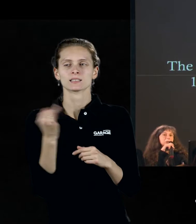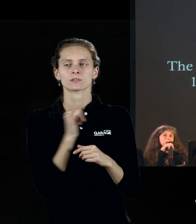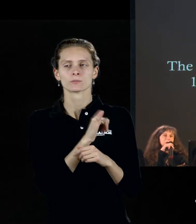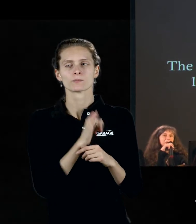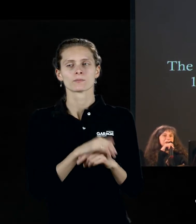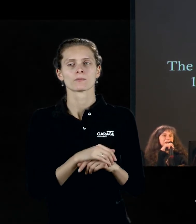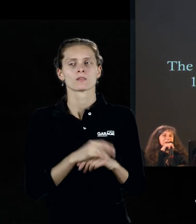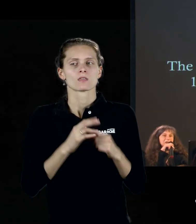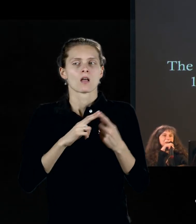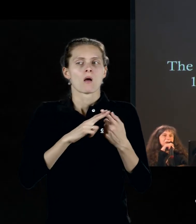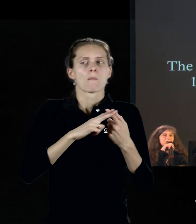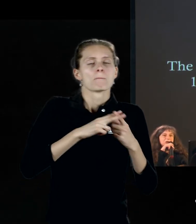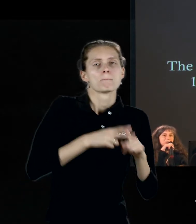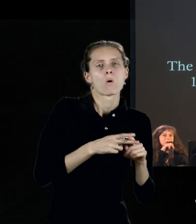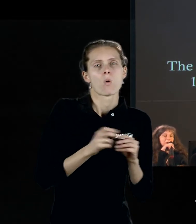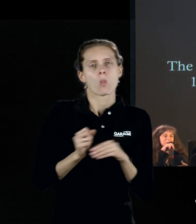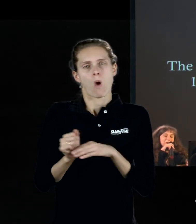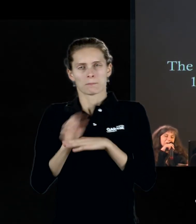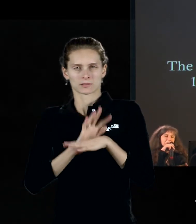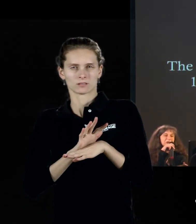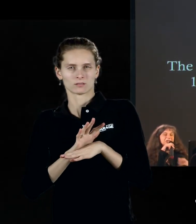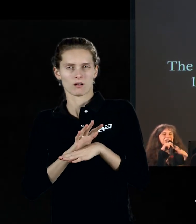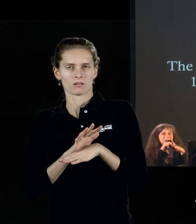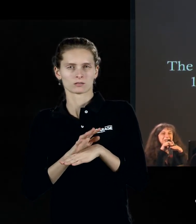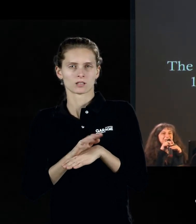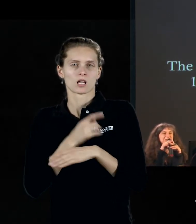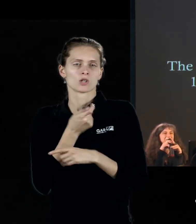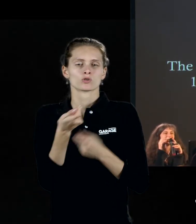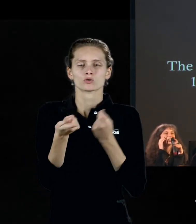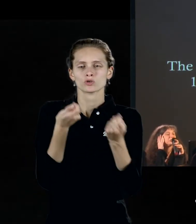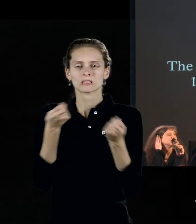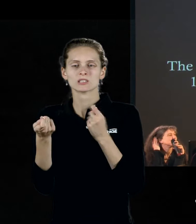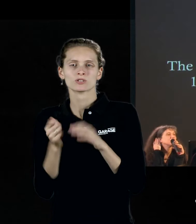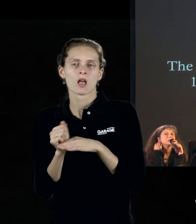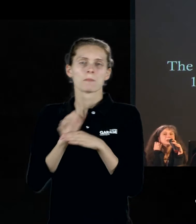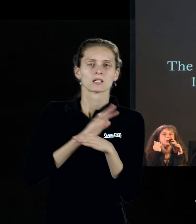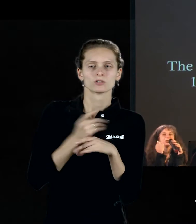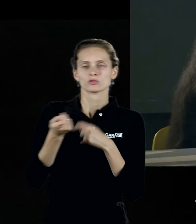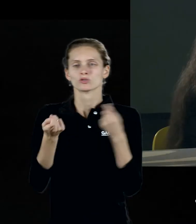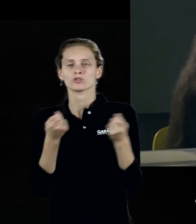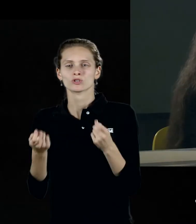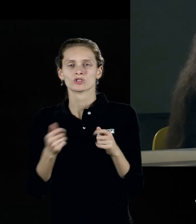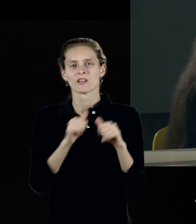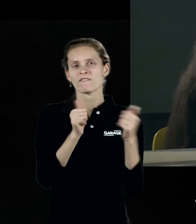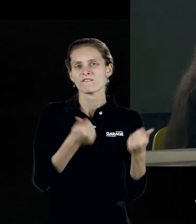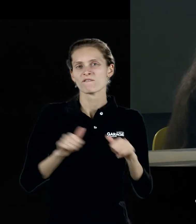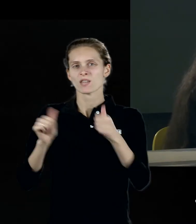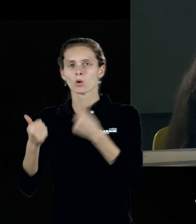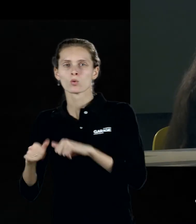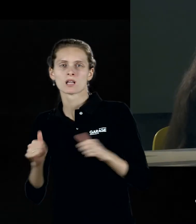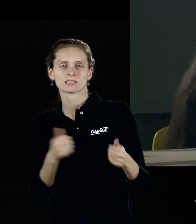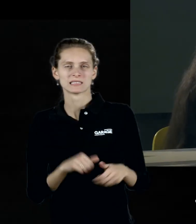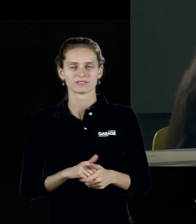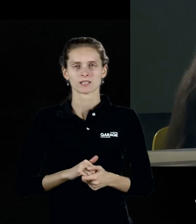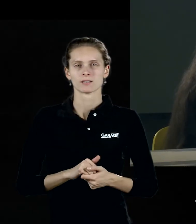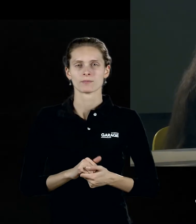полуабстрактные, не только это работа, которая частично абстрактная, которая частично фигуративная, которую можно считывать и как